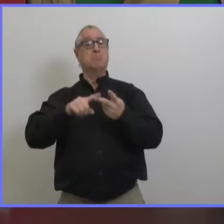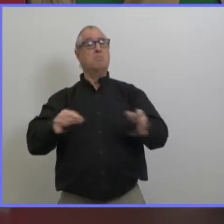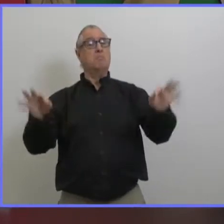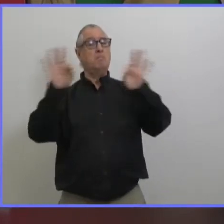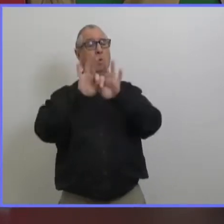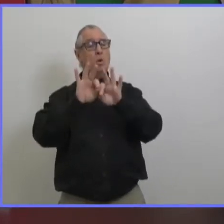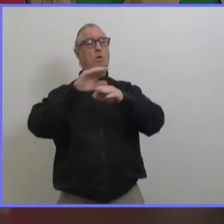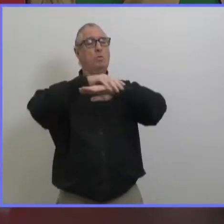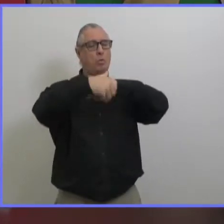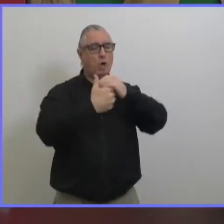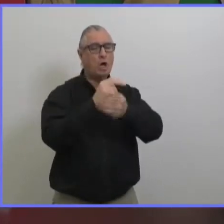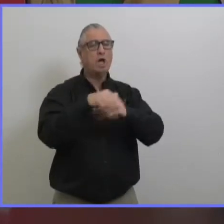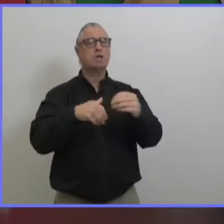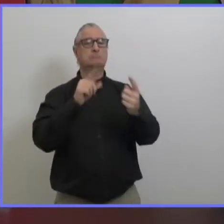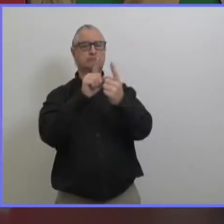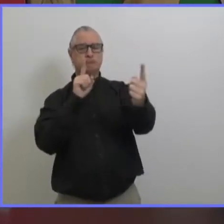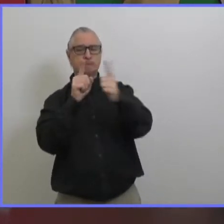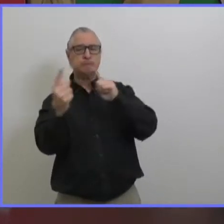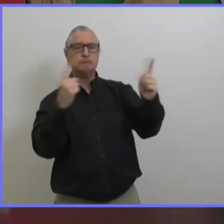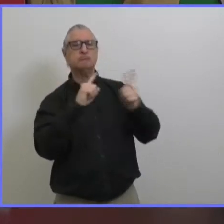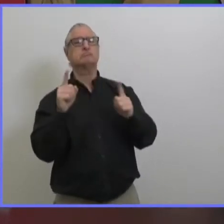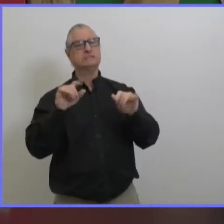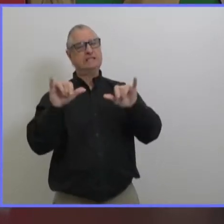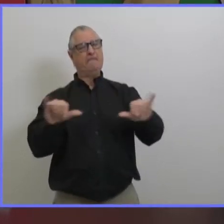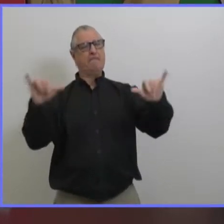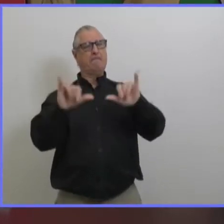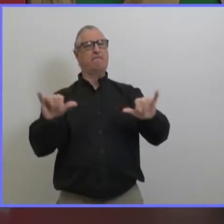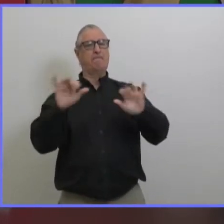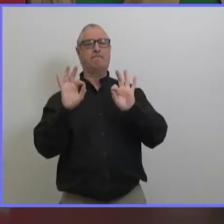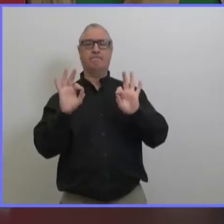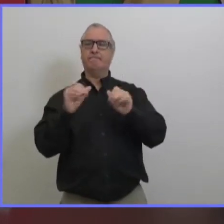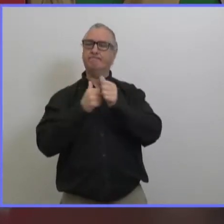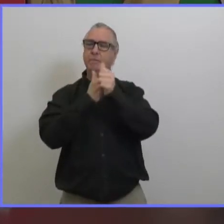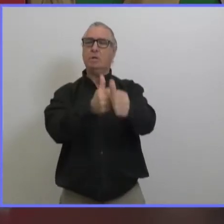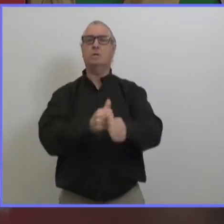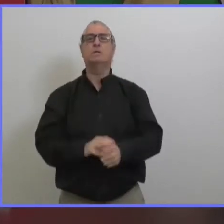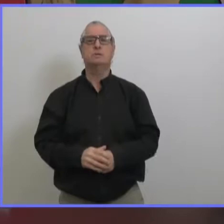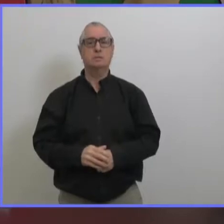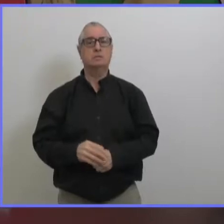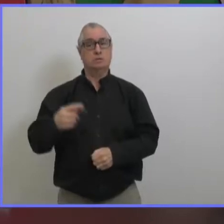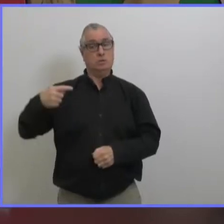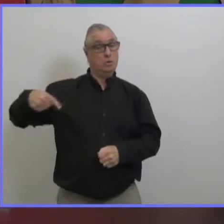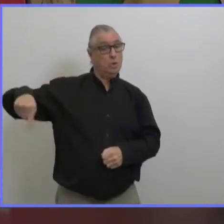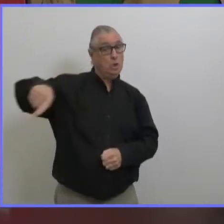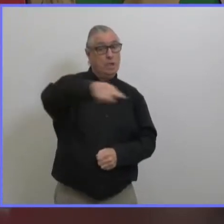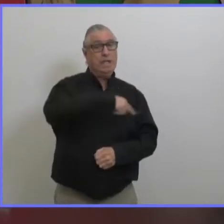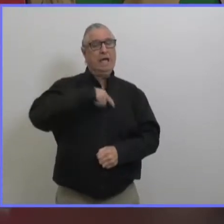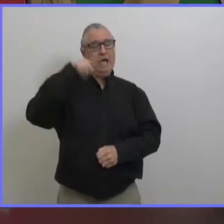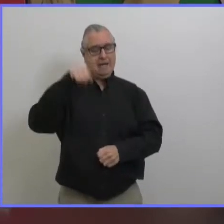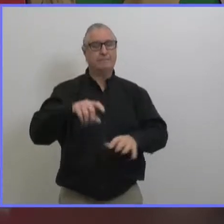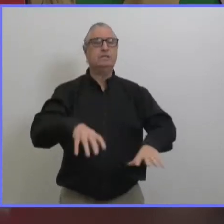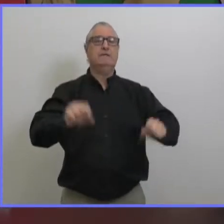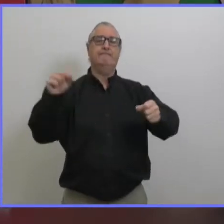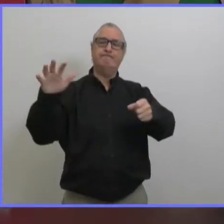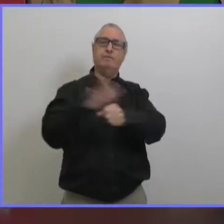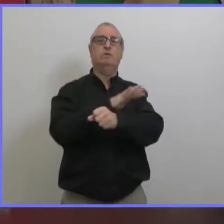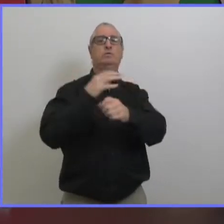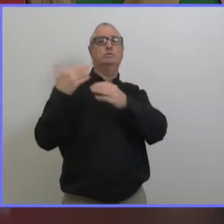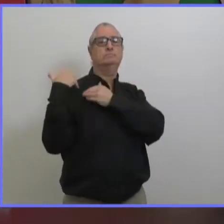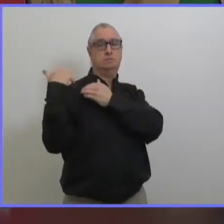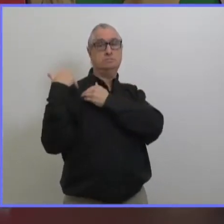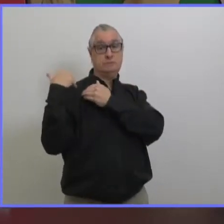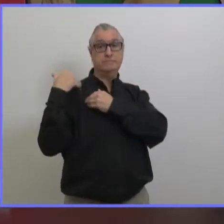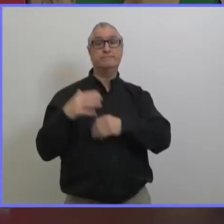mais tout en gardant en tête bien sûr les gestes barrières les précautions de base comme je l'ai dit les manitobains doivent chacun faire leur propre